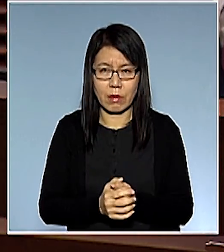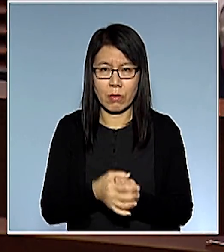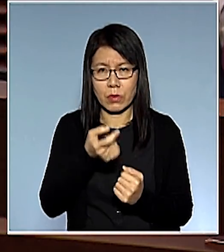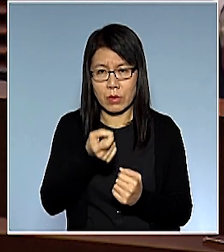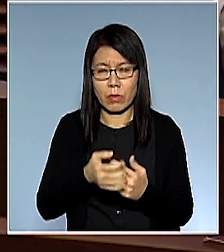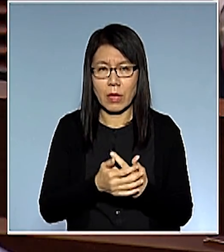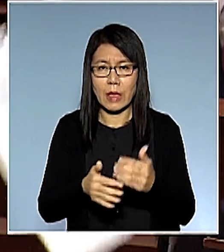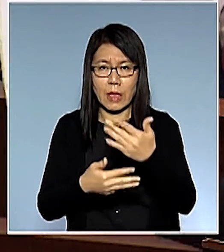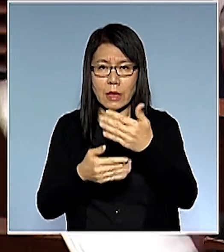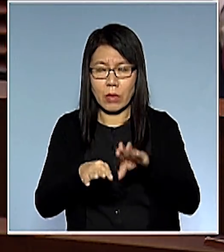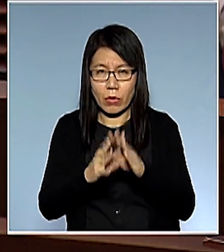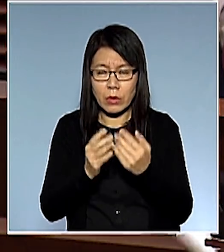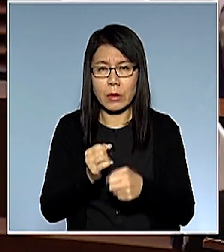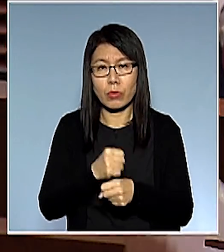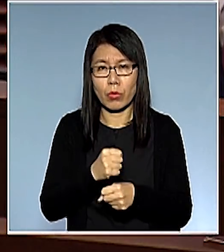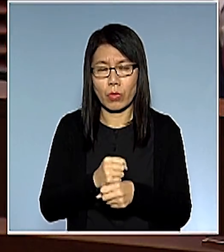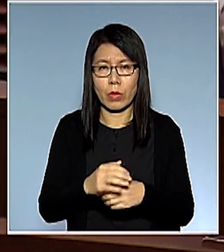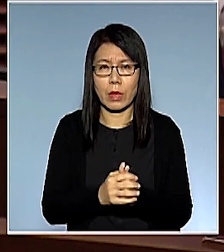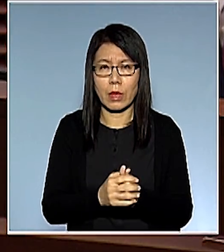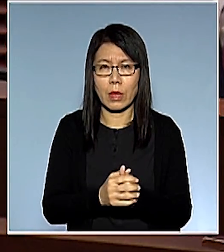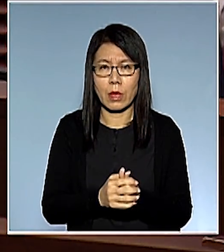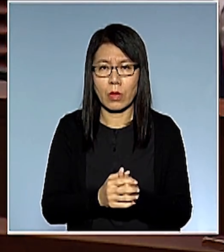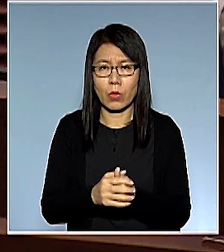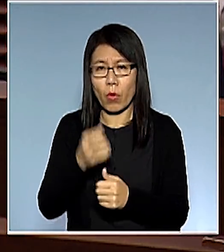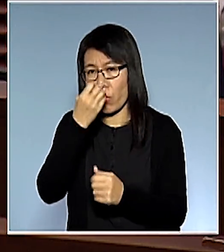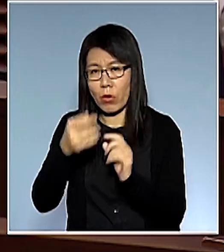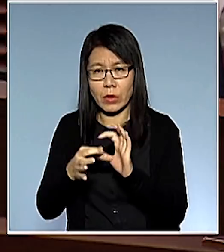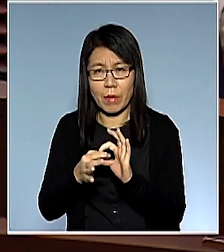什麼時候可以實施日期關市民什麼事幹